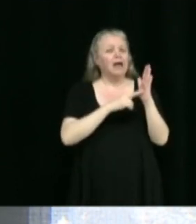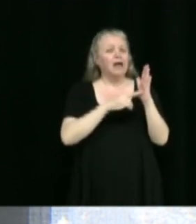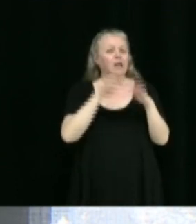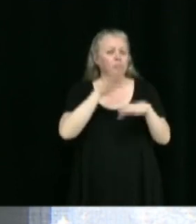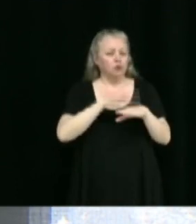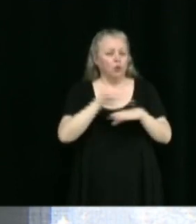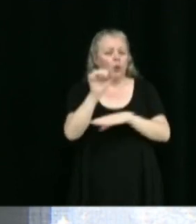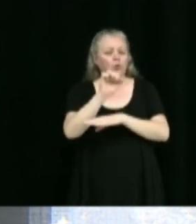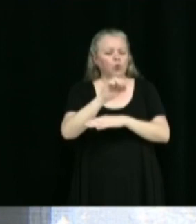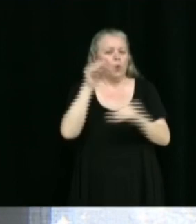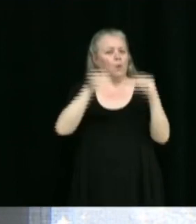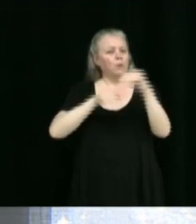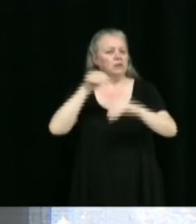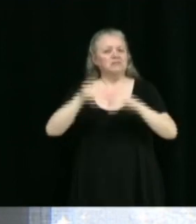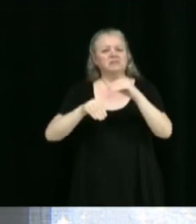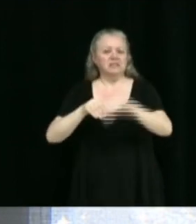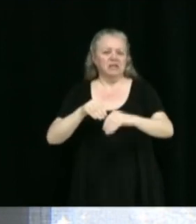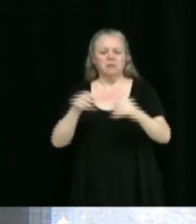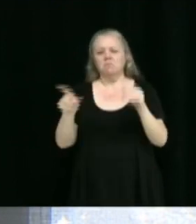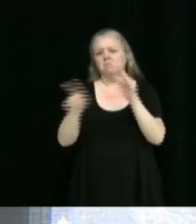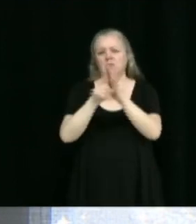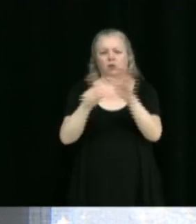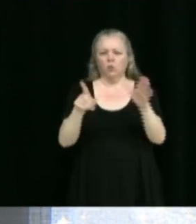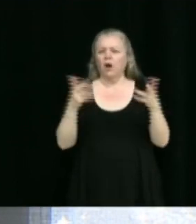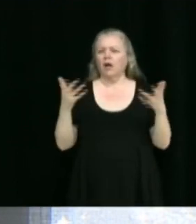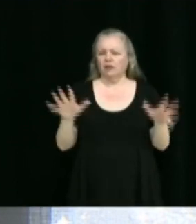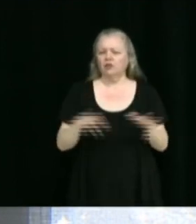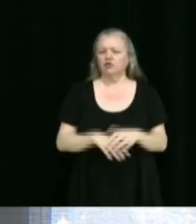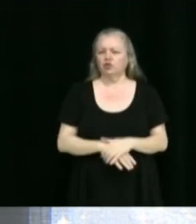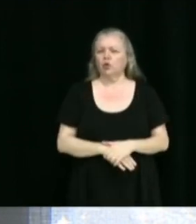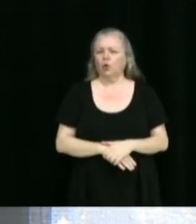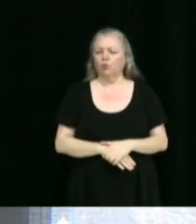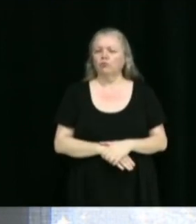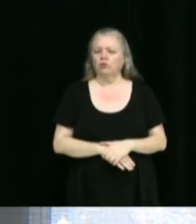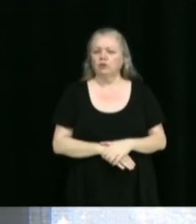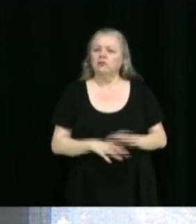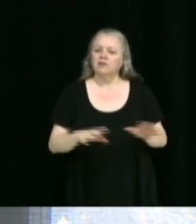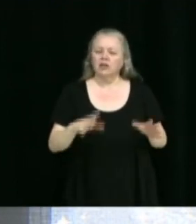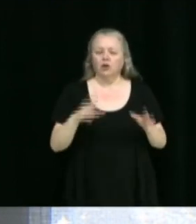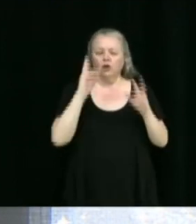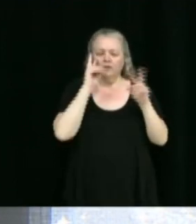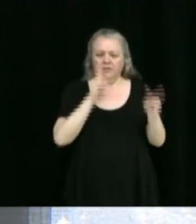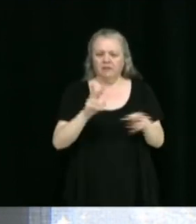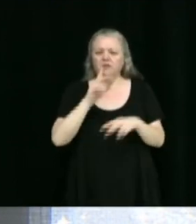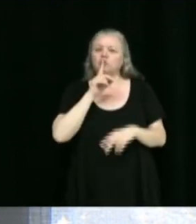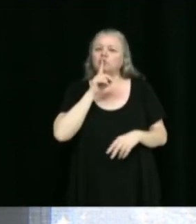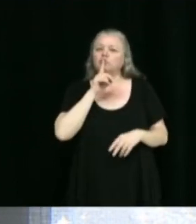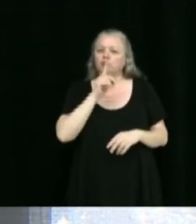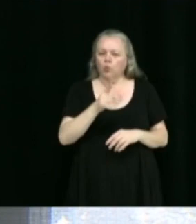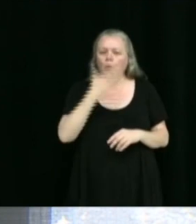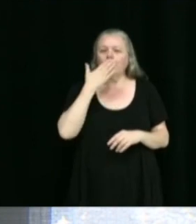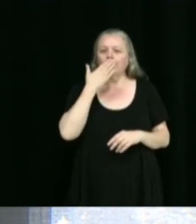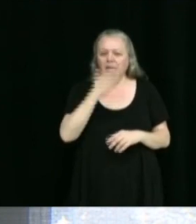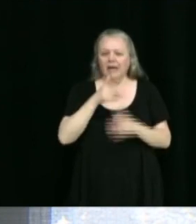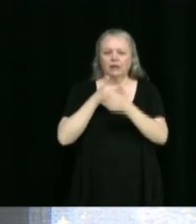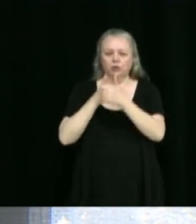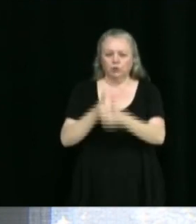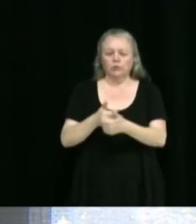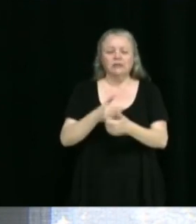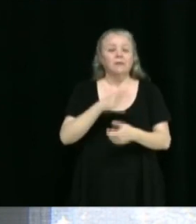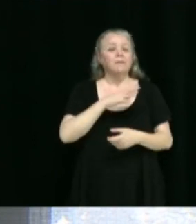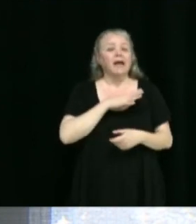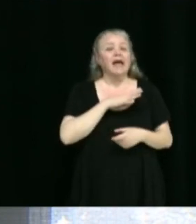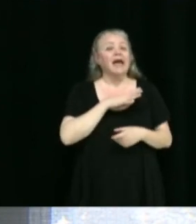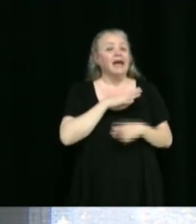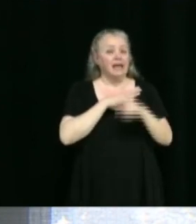modifications ou du moins c'est déjà interdit par la Sûreté. Donc on va s'assurer que ce soit bien appliqué. Mais on